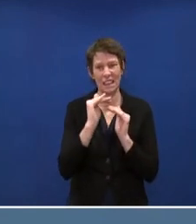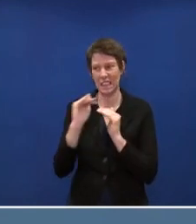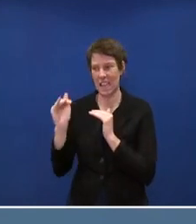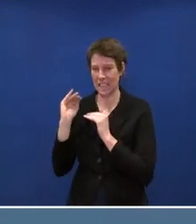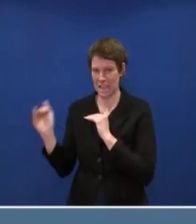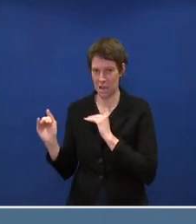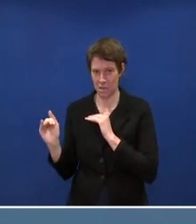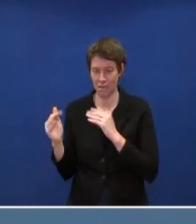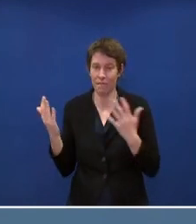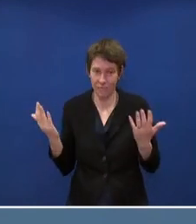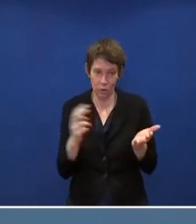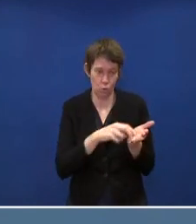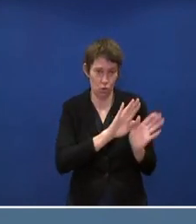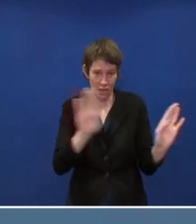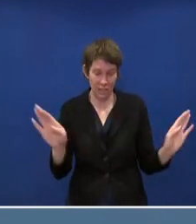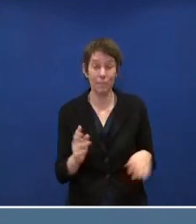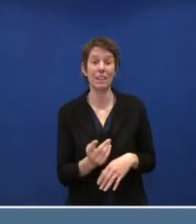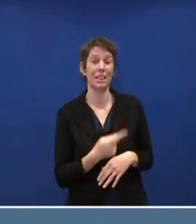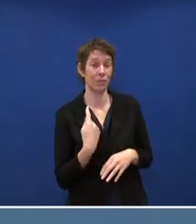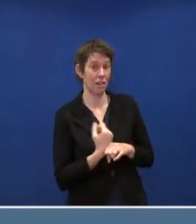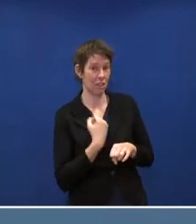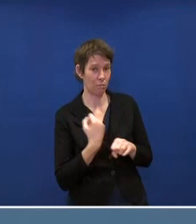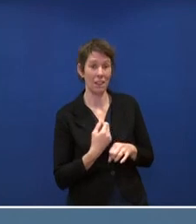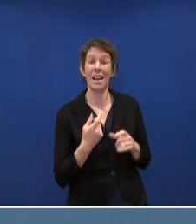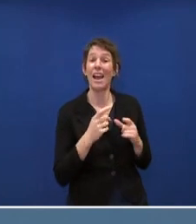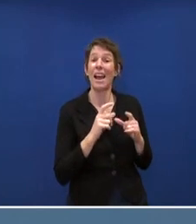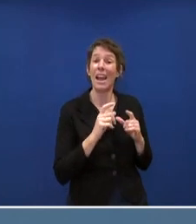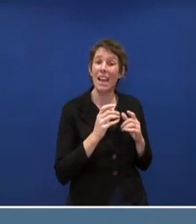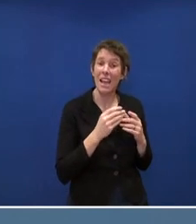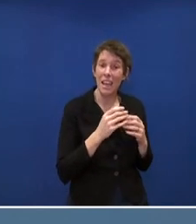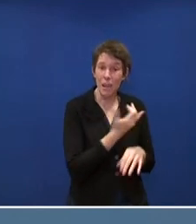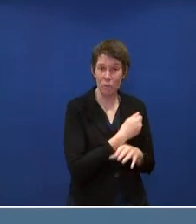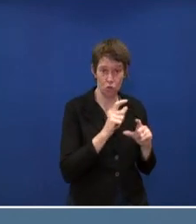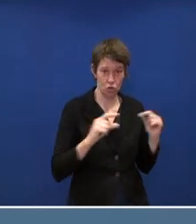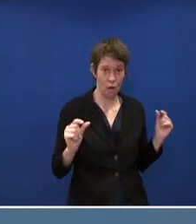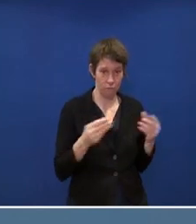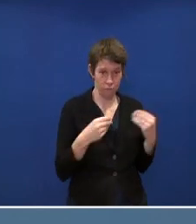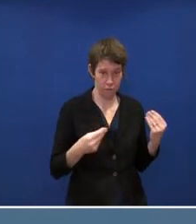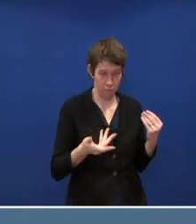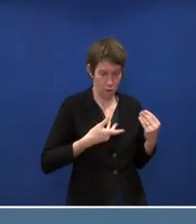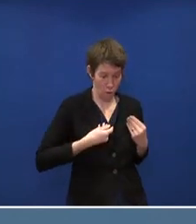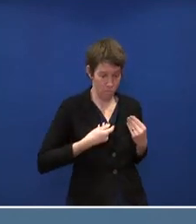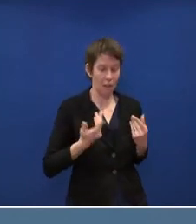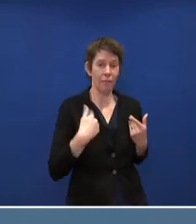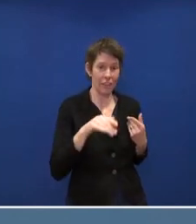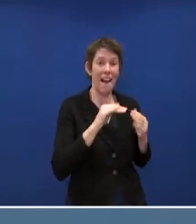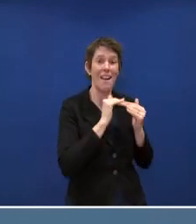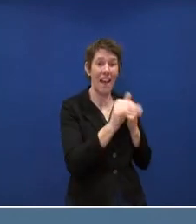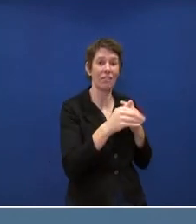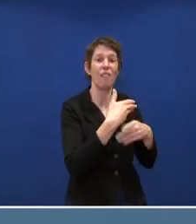Was wir machen, ist, den Impfstoff, den wir haben, zu verteilen an die Anlieferungszentren in den Ländern. Und von dort